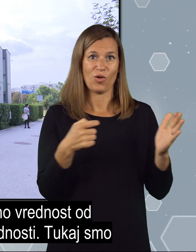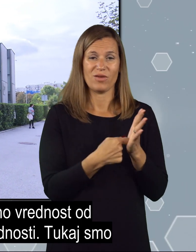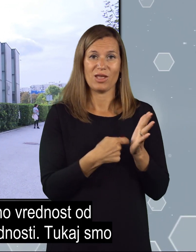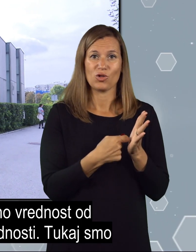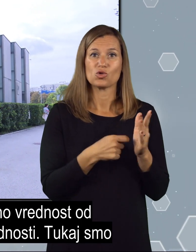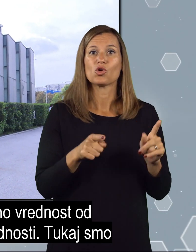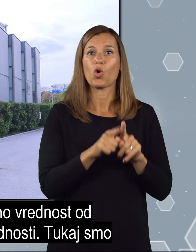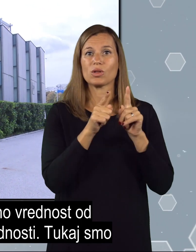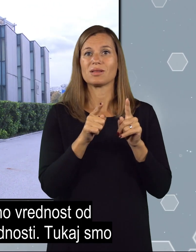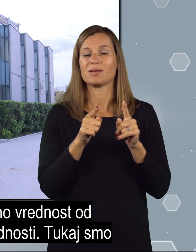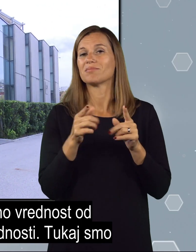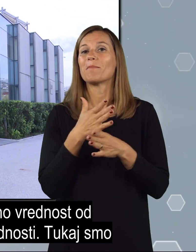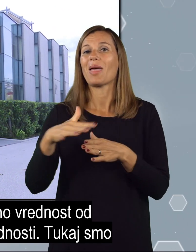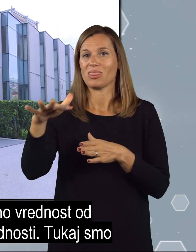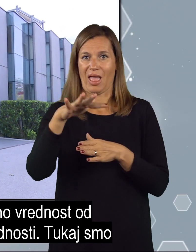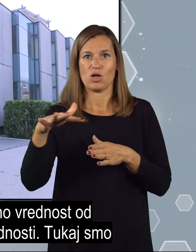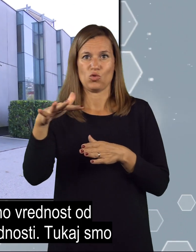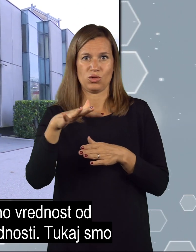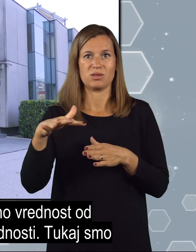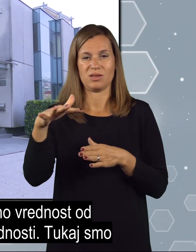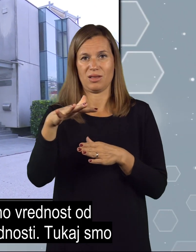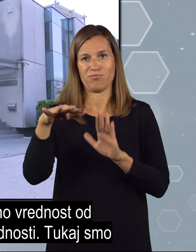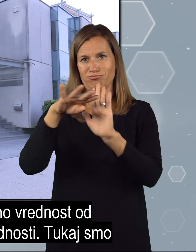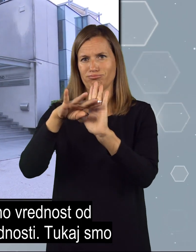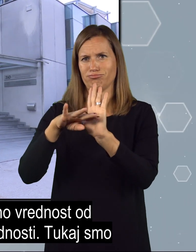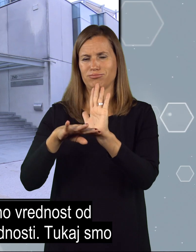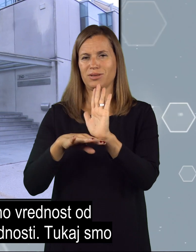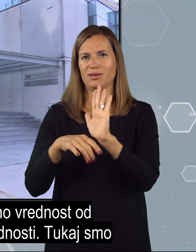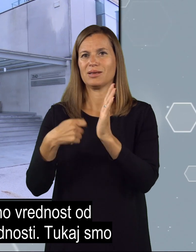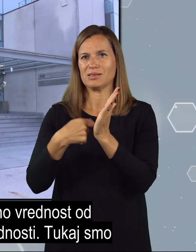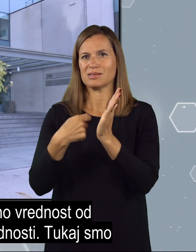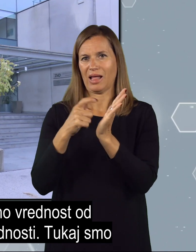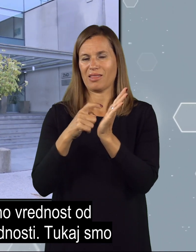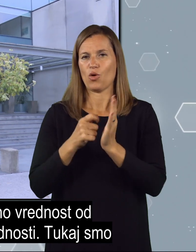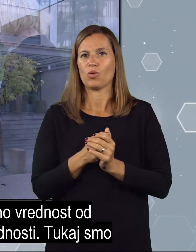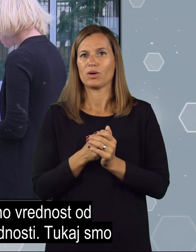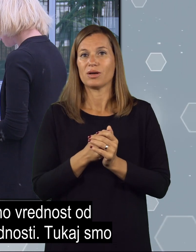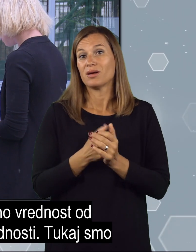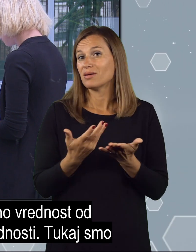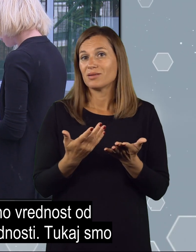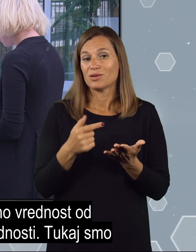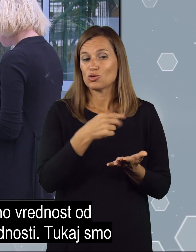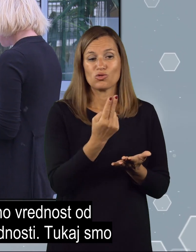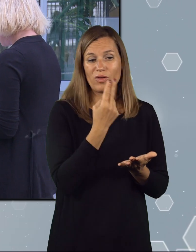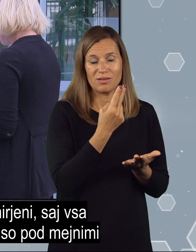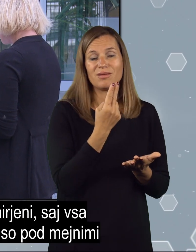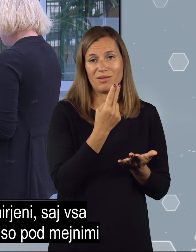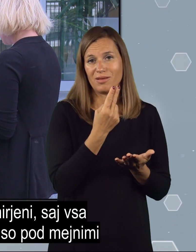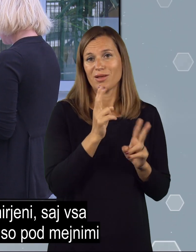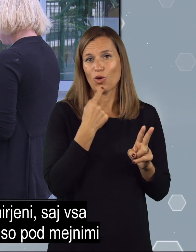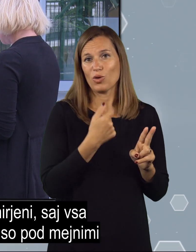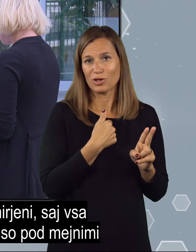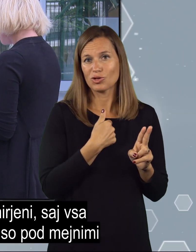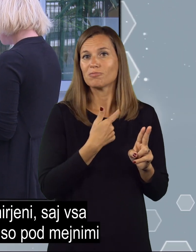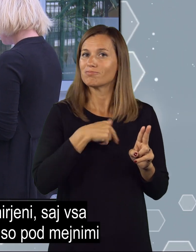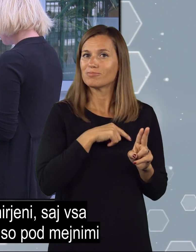vrednost kot pri od mednarodne, od mednarodnih mejnih vrednosti. Tako da tukaj smo v